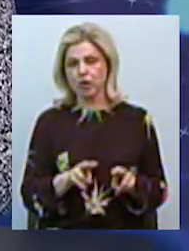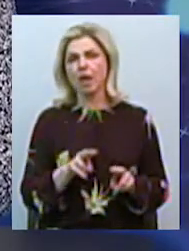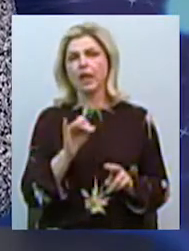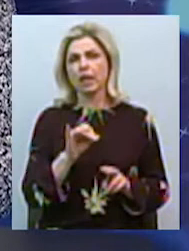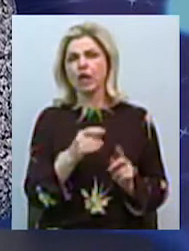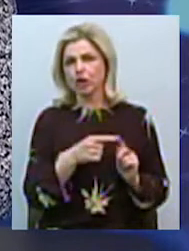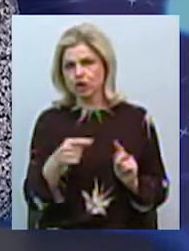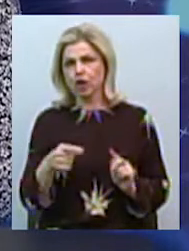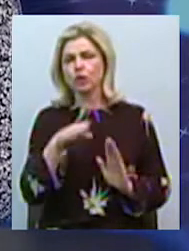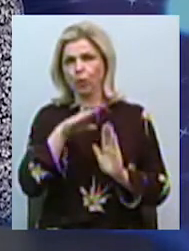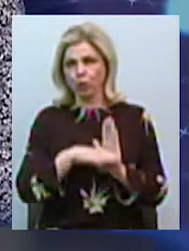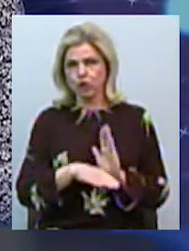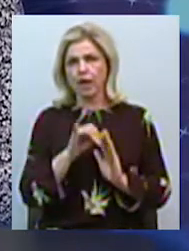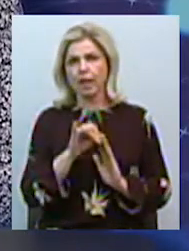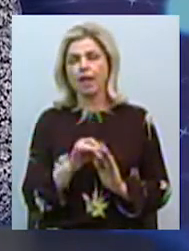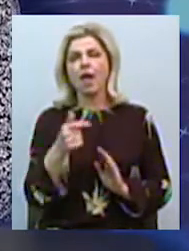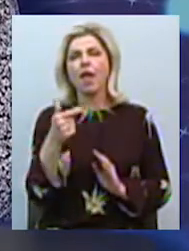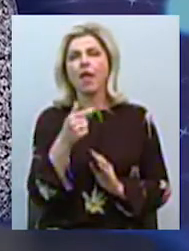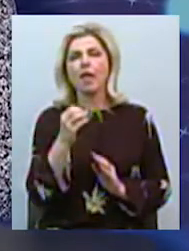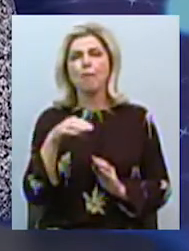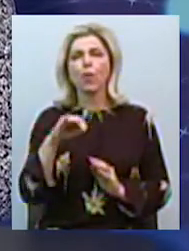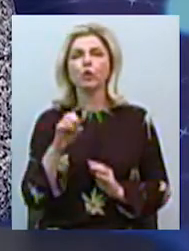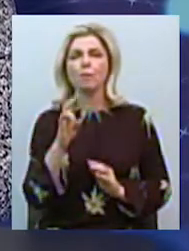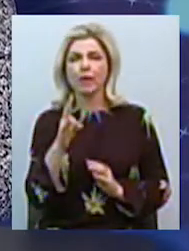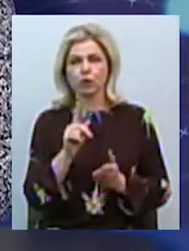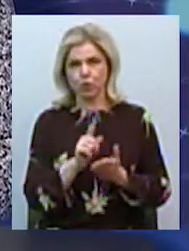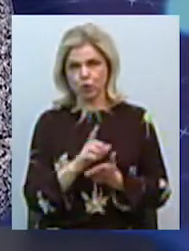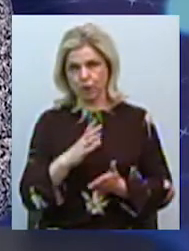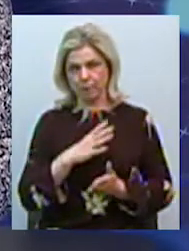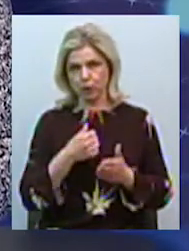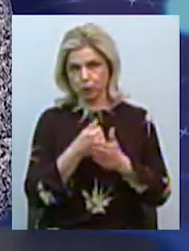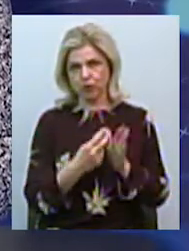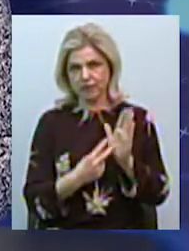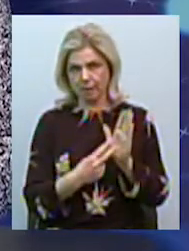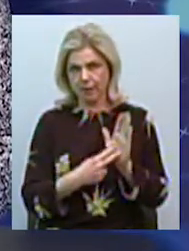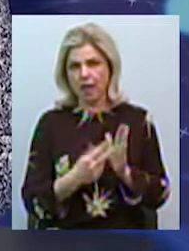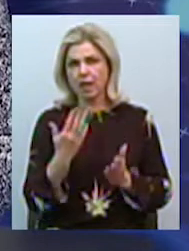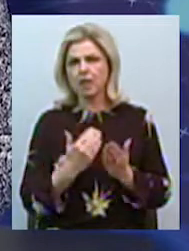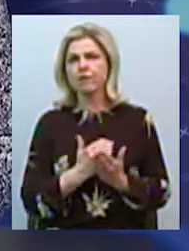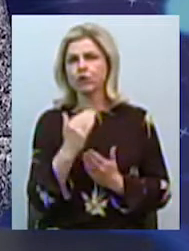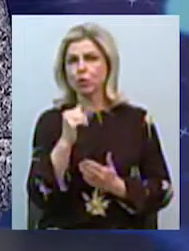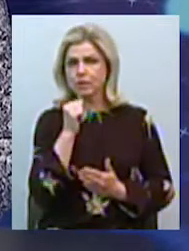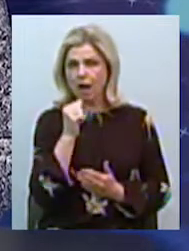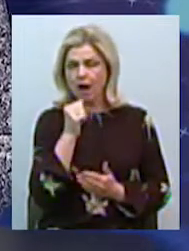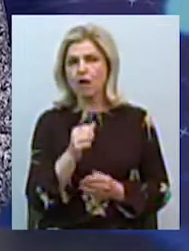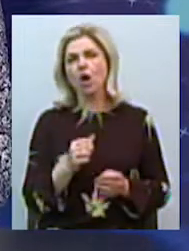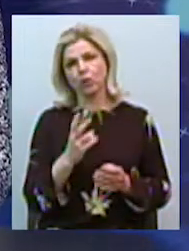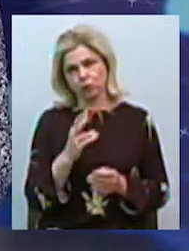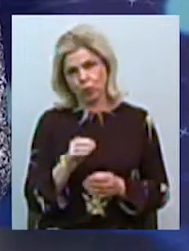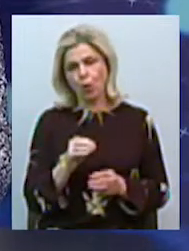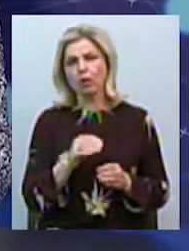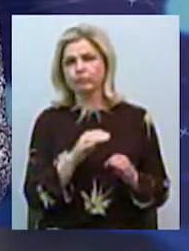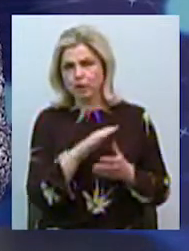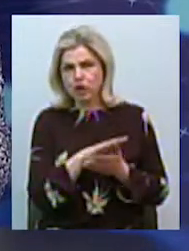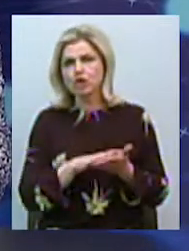хуже. і гликированний гемоглобин у них должен бути до 7. Якщо вони ходять на високих сахарах, то, звісно, течення хуже, тому